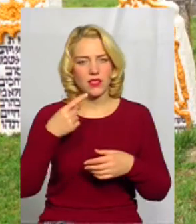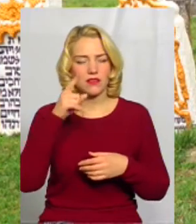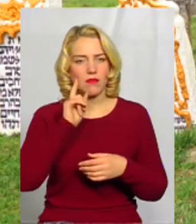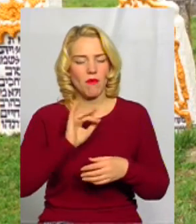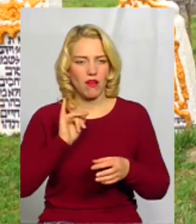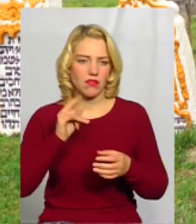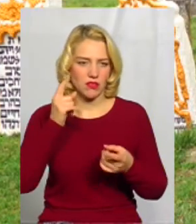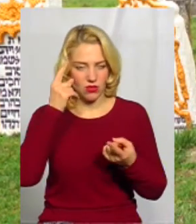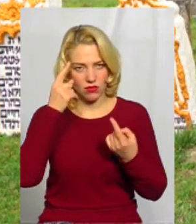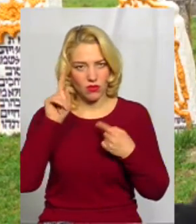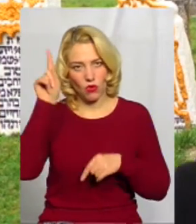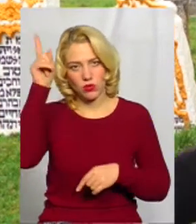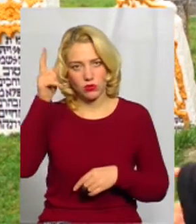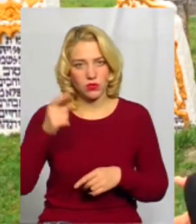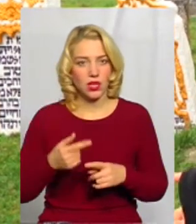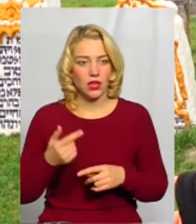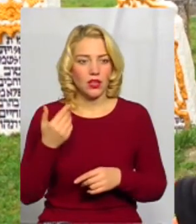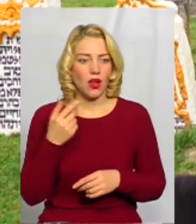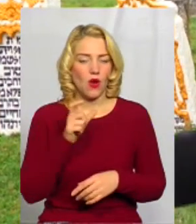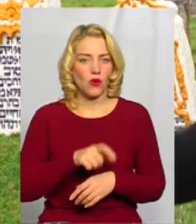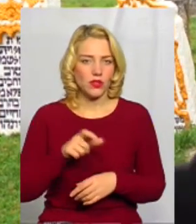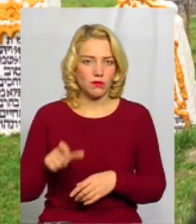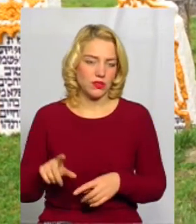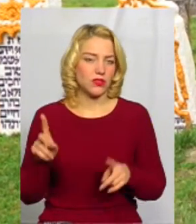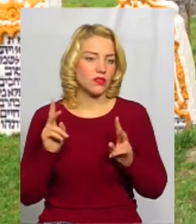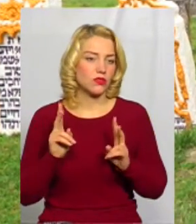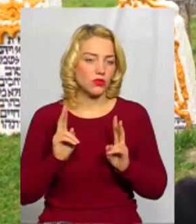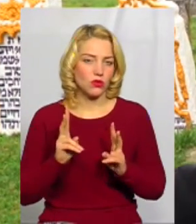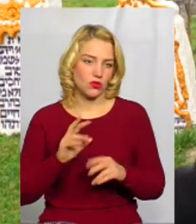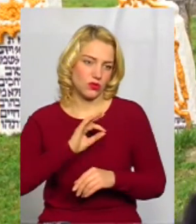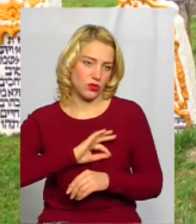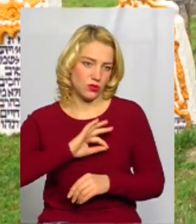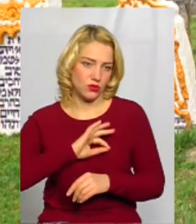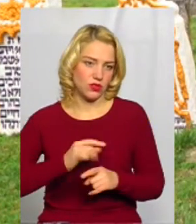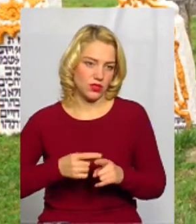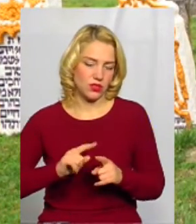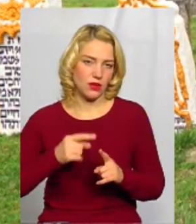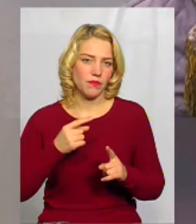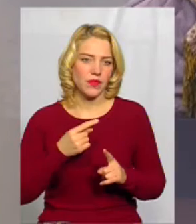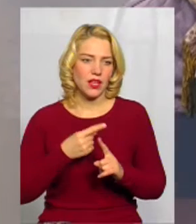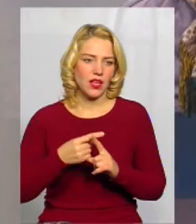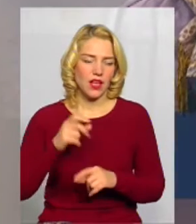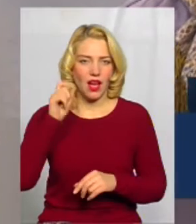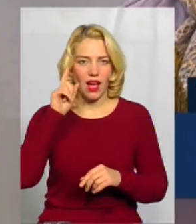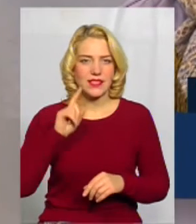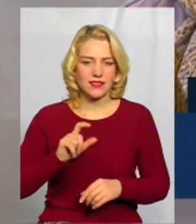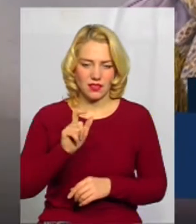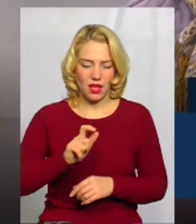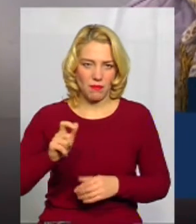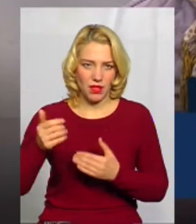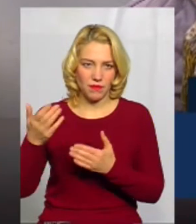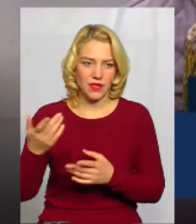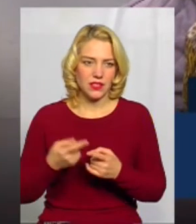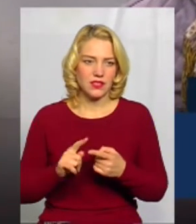саме людьми, які користуються цим кладовищем хасидами. І це є такою,